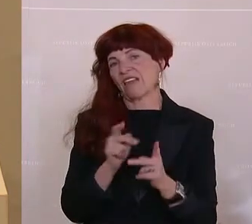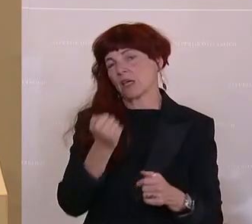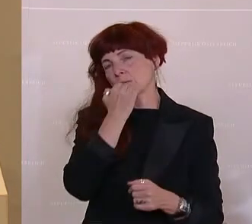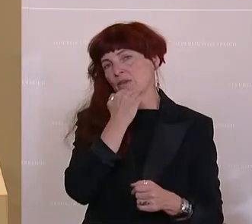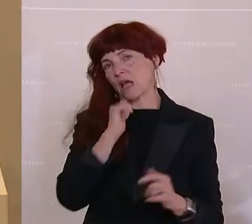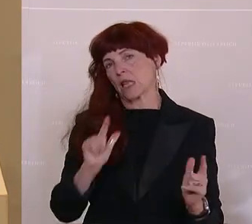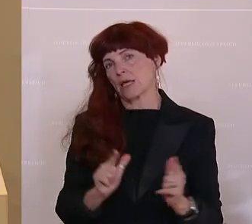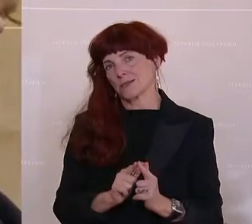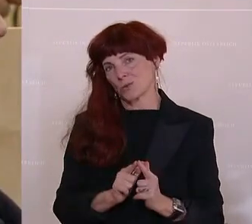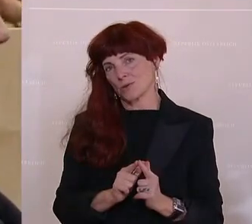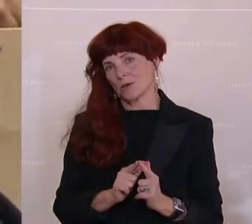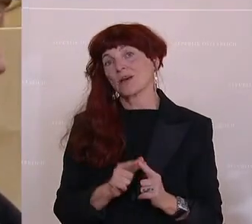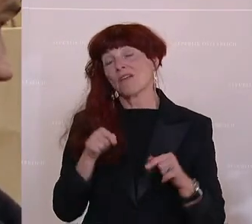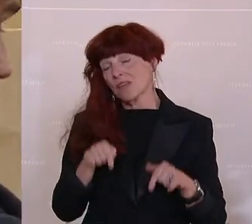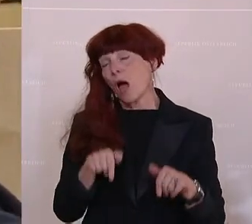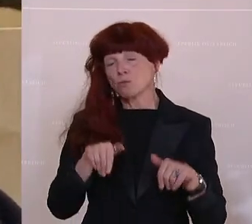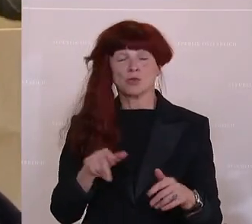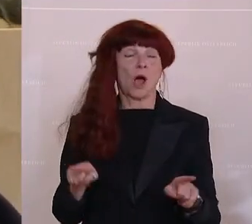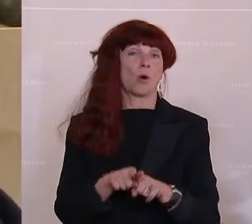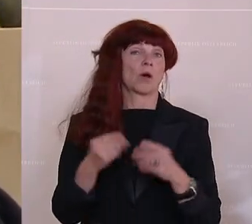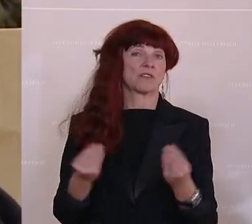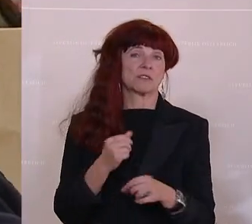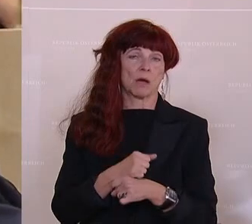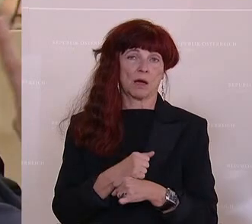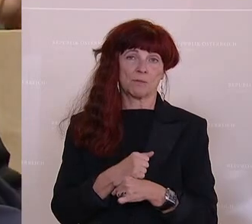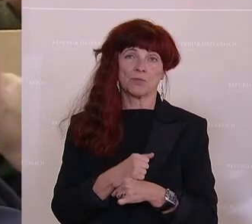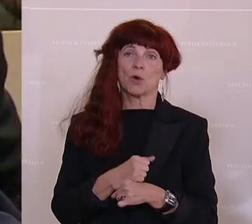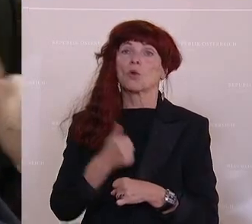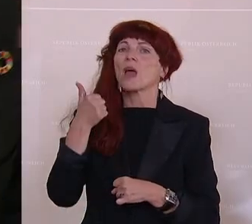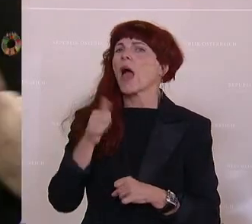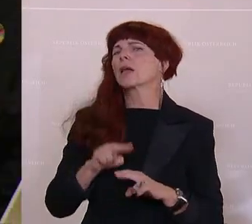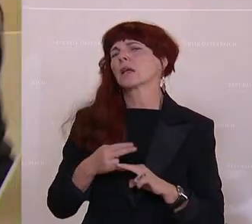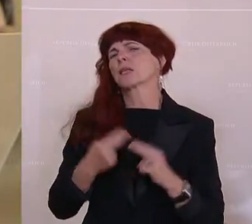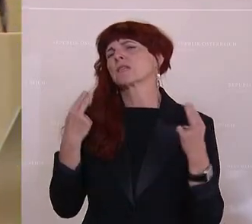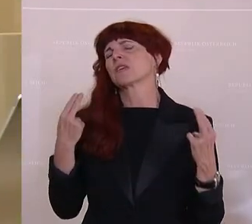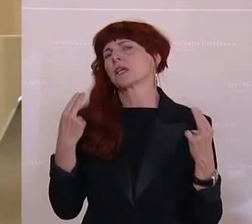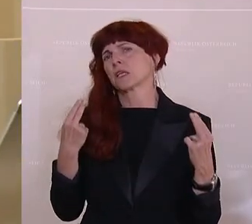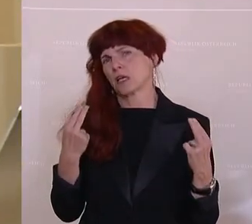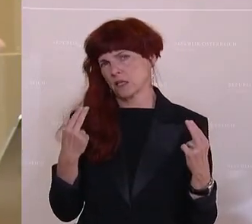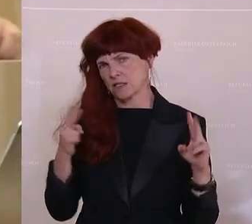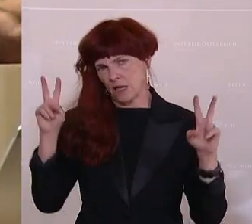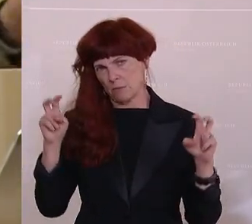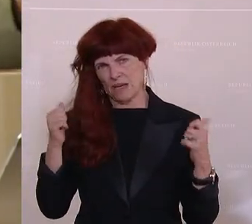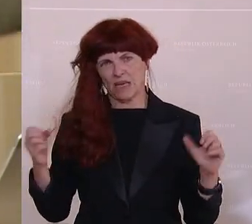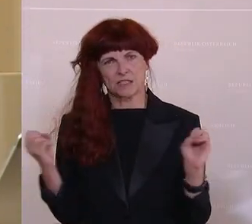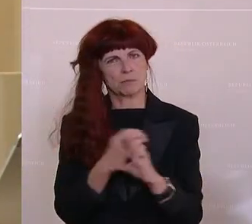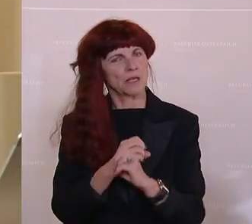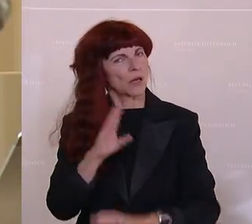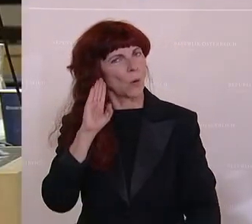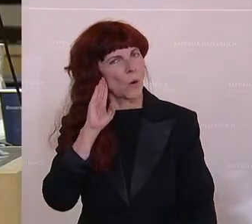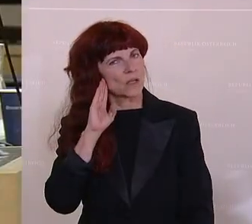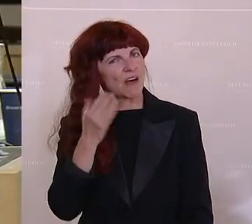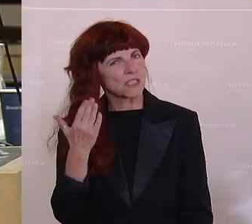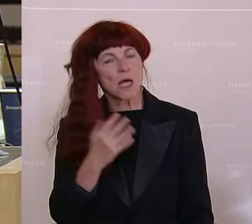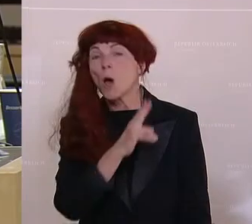heißt, auch hier gibt es dringenden Handlungsbedarf. Und ein ganz wichtiges Thema, das gerade medial aufgeschlagen ist, sind die Mutterkenntpass